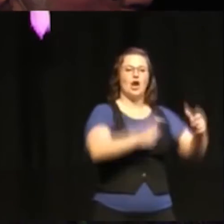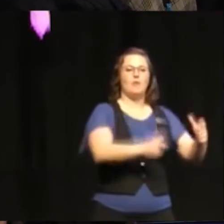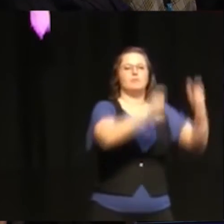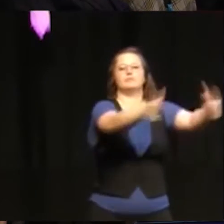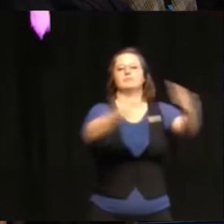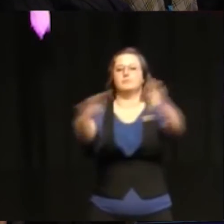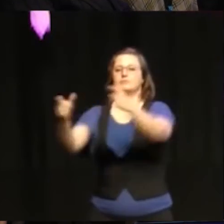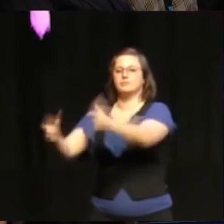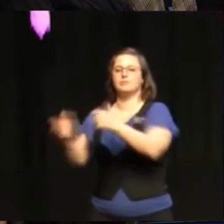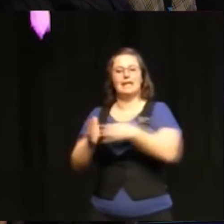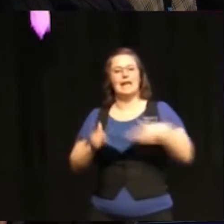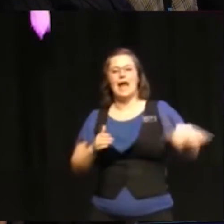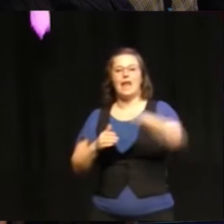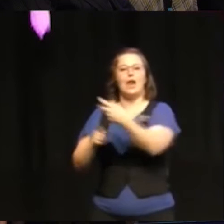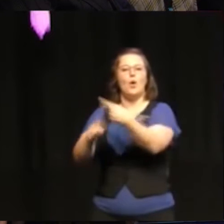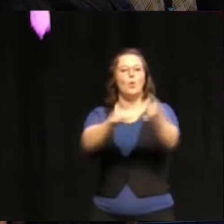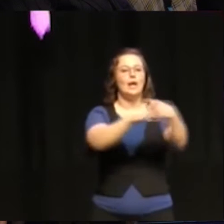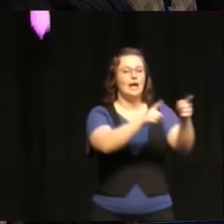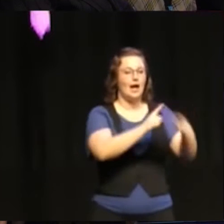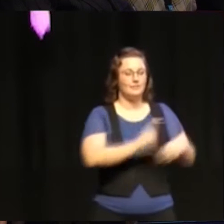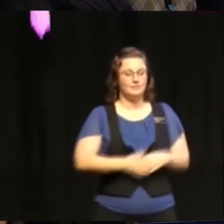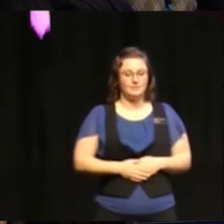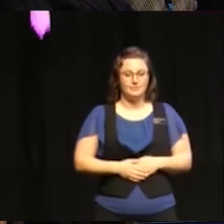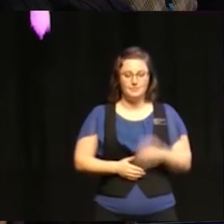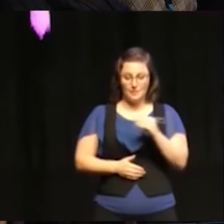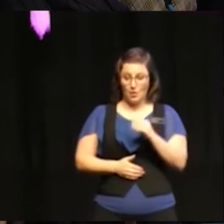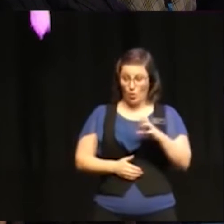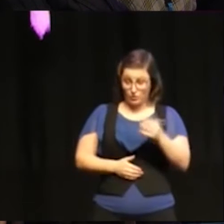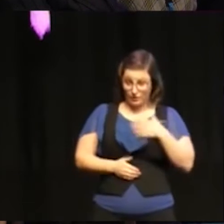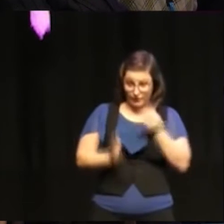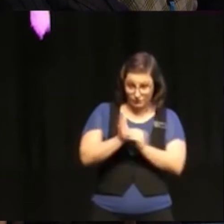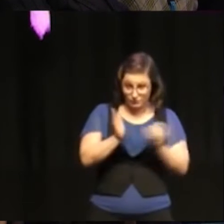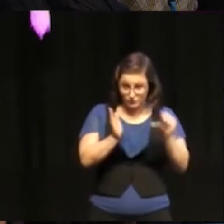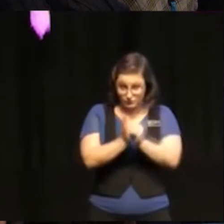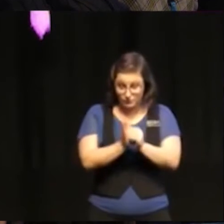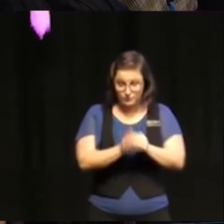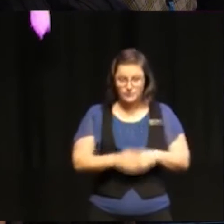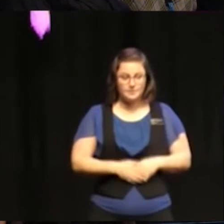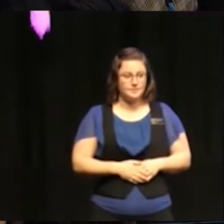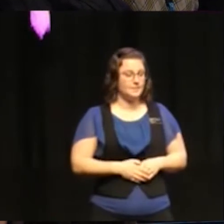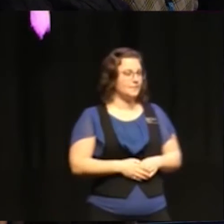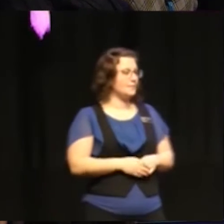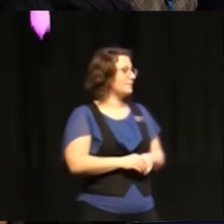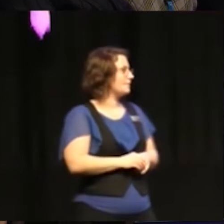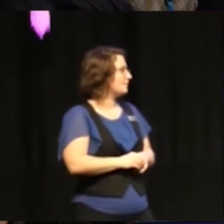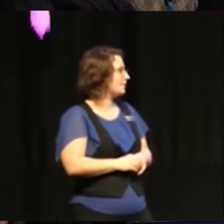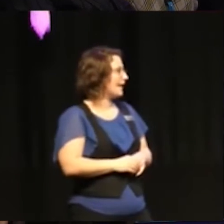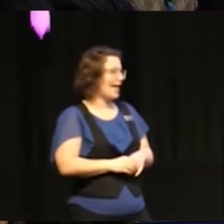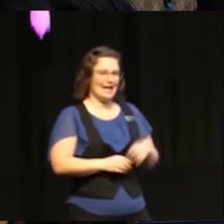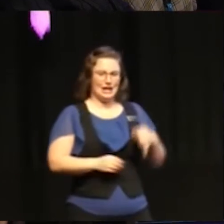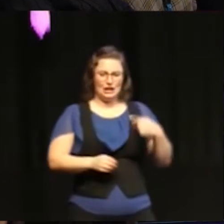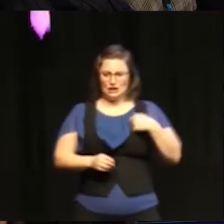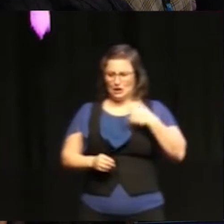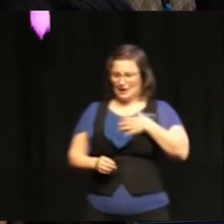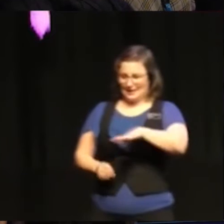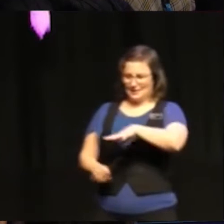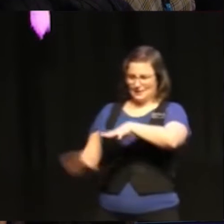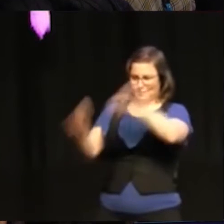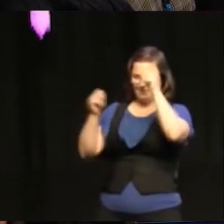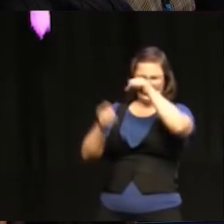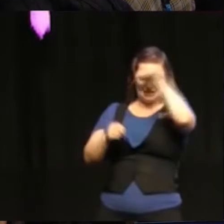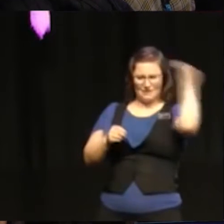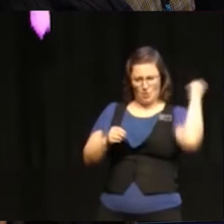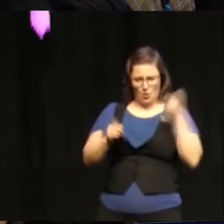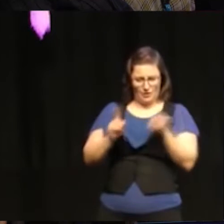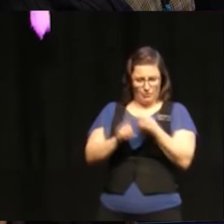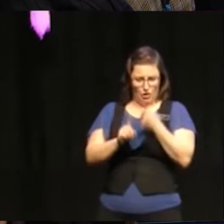Måsa, vill du? Ja, det var kanske lite svårt har jag uppfattat i början